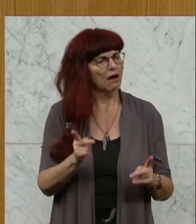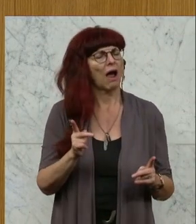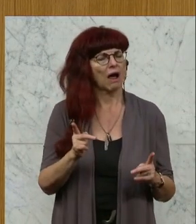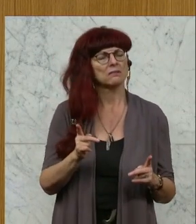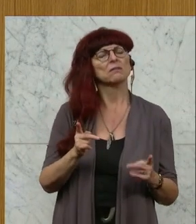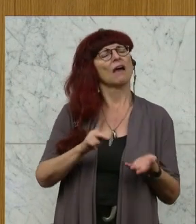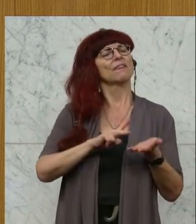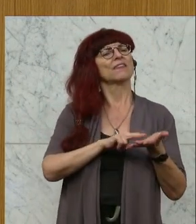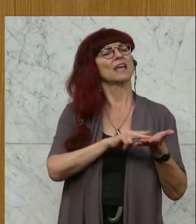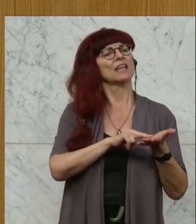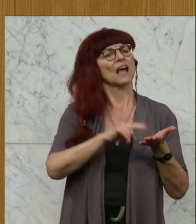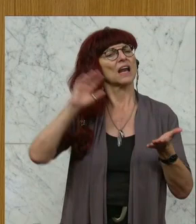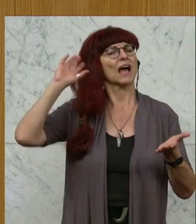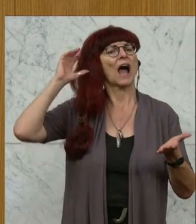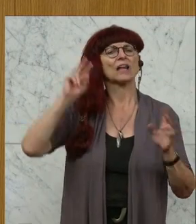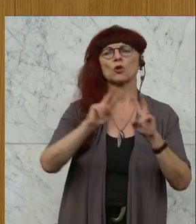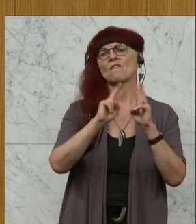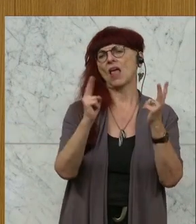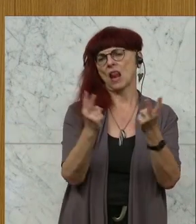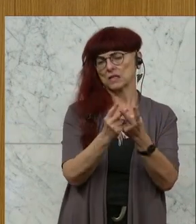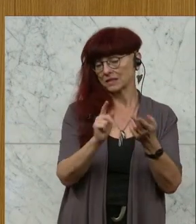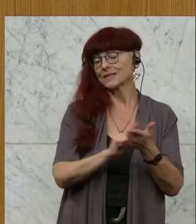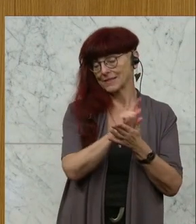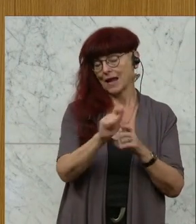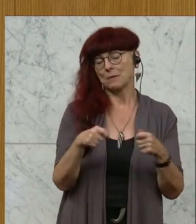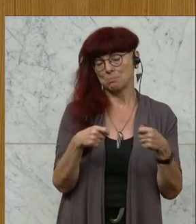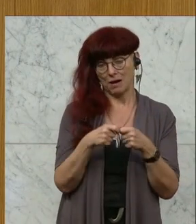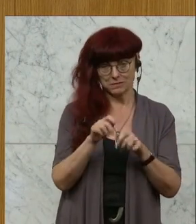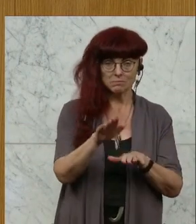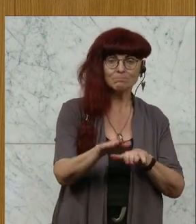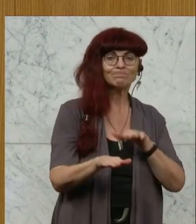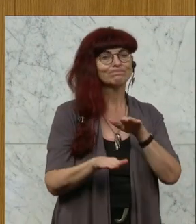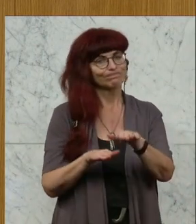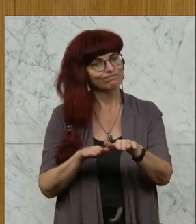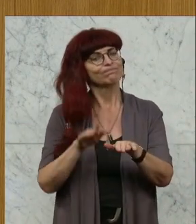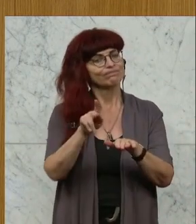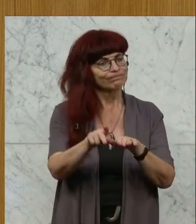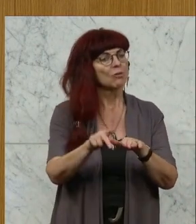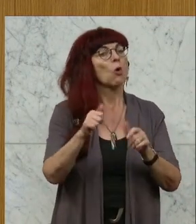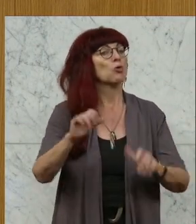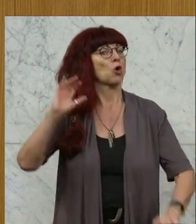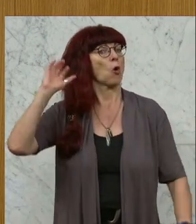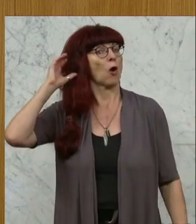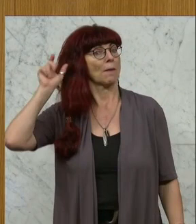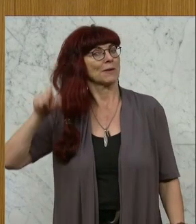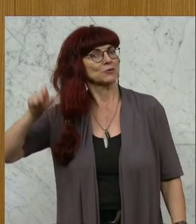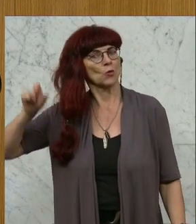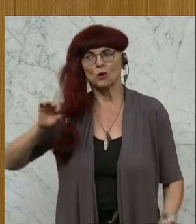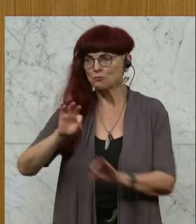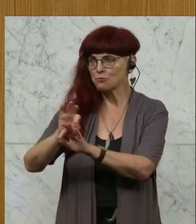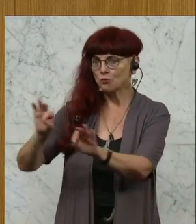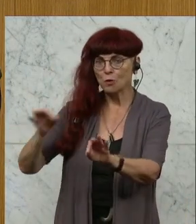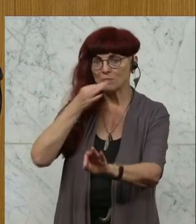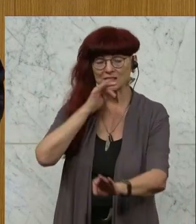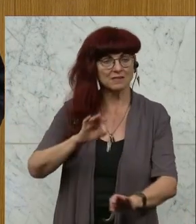digitale Radiowelt. Es wird aber auch für die Hörerinnen und Hörer besser werden und es belebt und